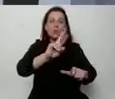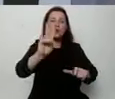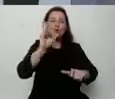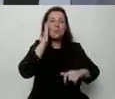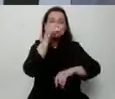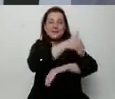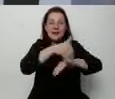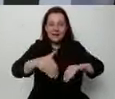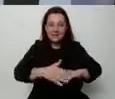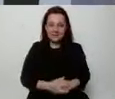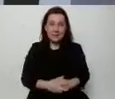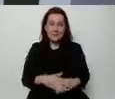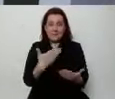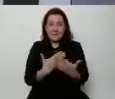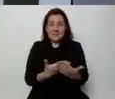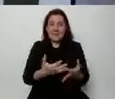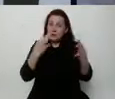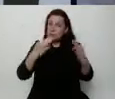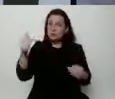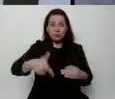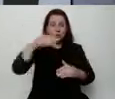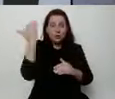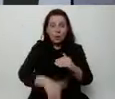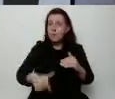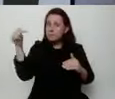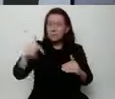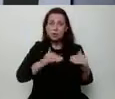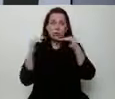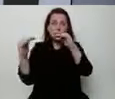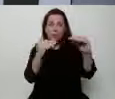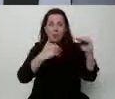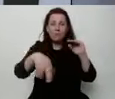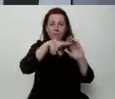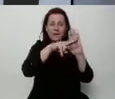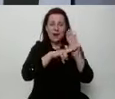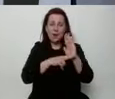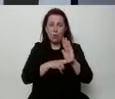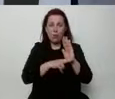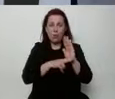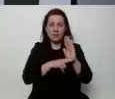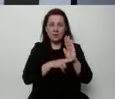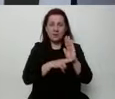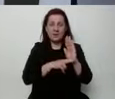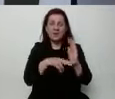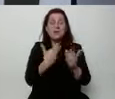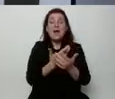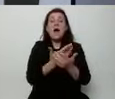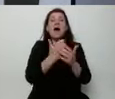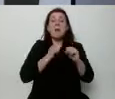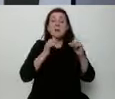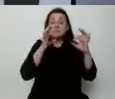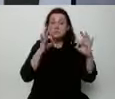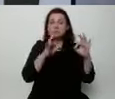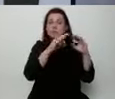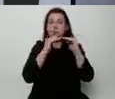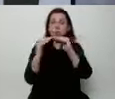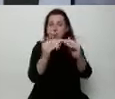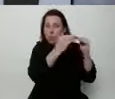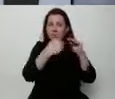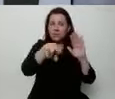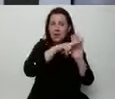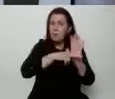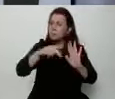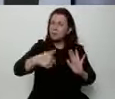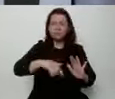skończyć. Dlatego, że muszą być równe reguły gry. A do tego, żeby były równe reguły gry, musimy mieć swojego